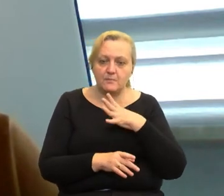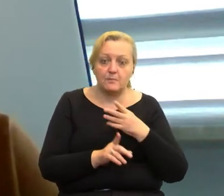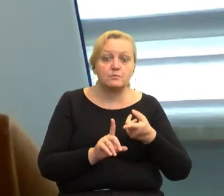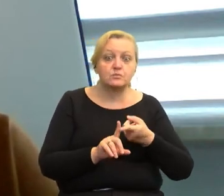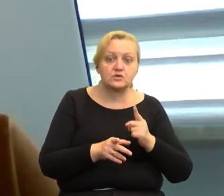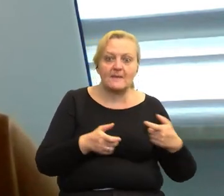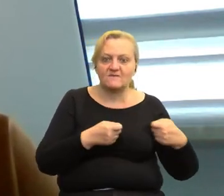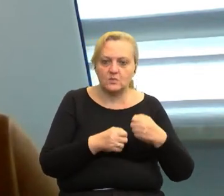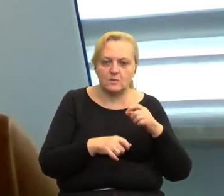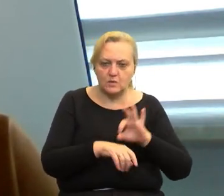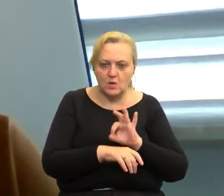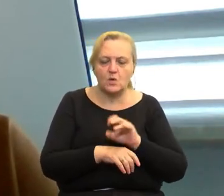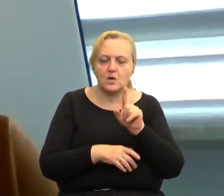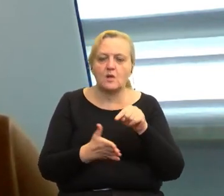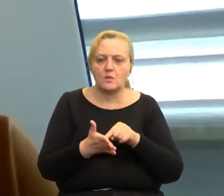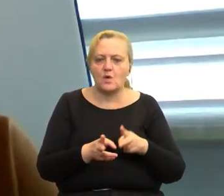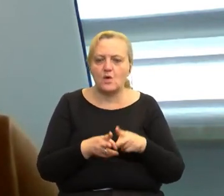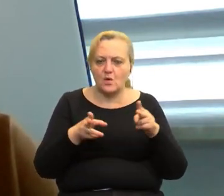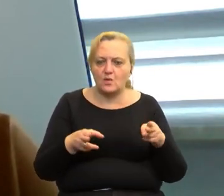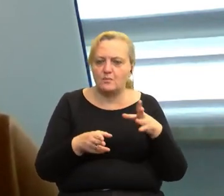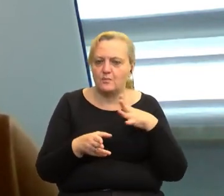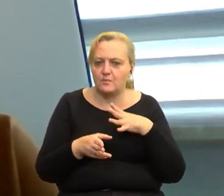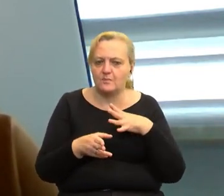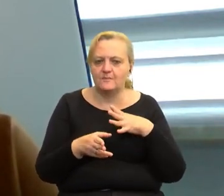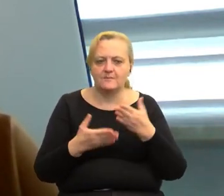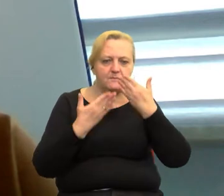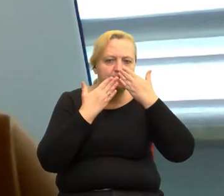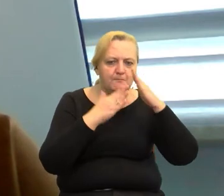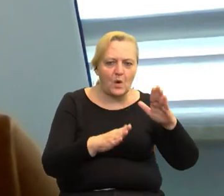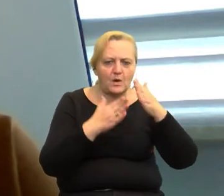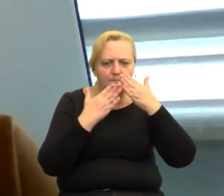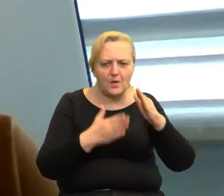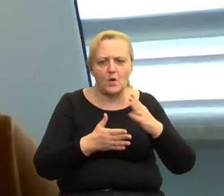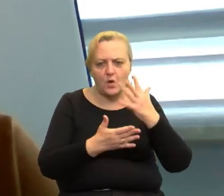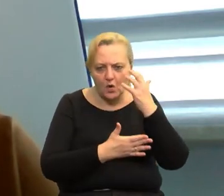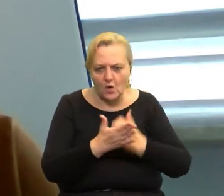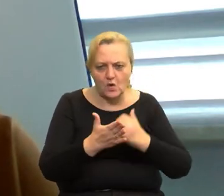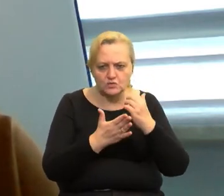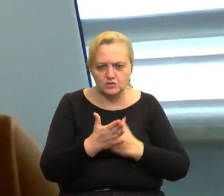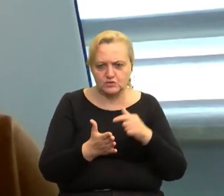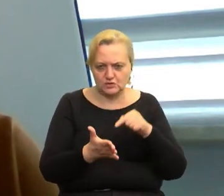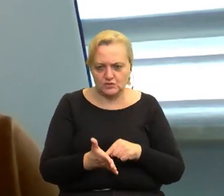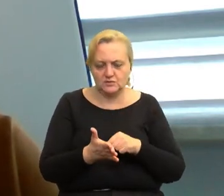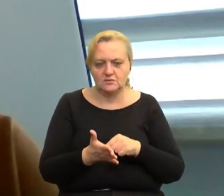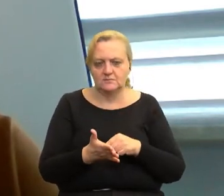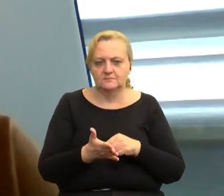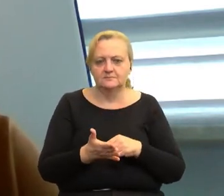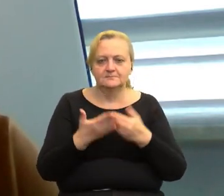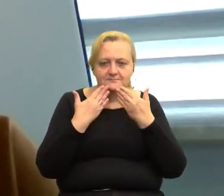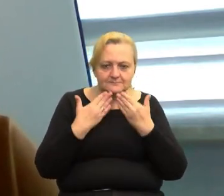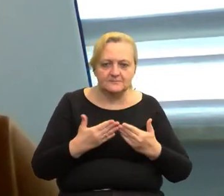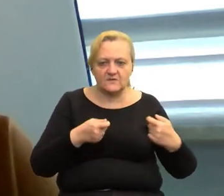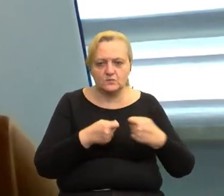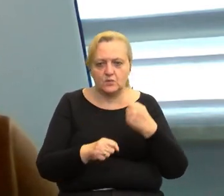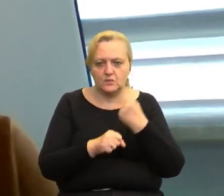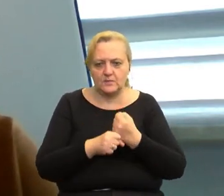wspólnego projektu, to był okres przedstawiania korzyści, jakie się pojawią ze współpracy z